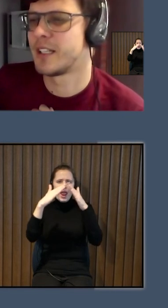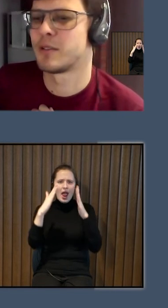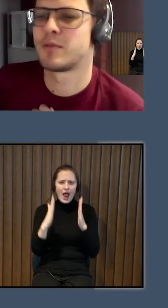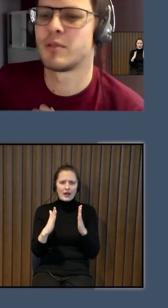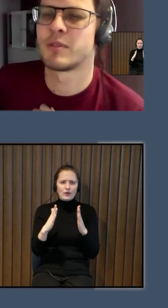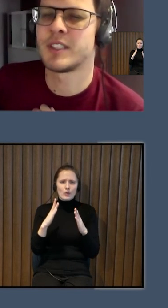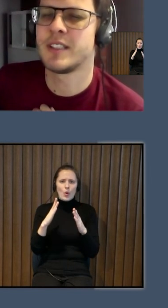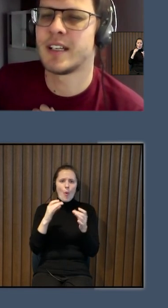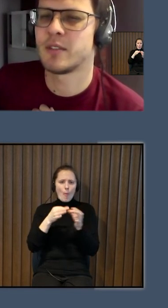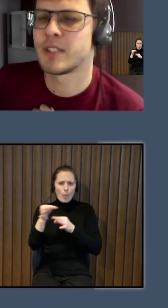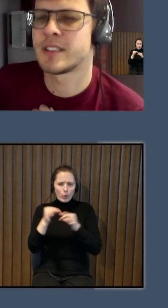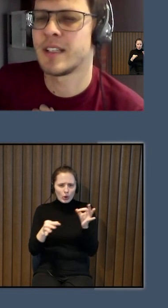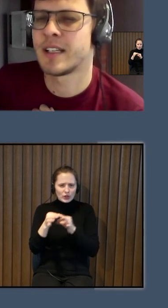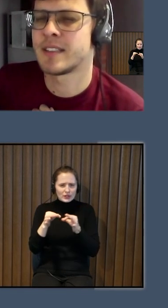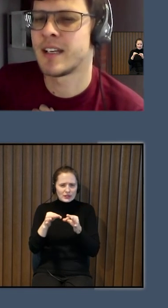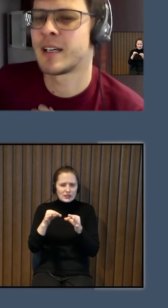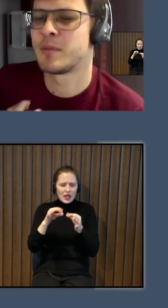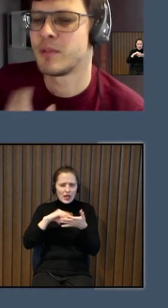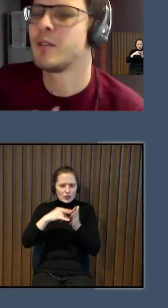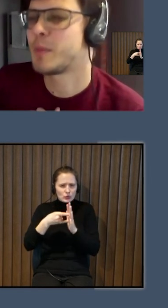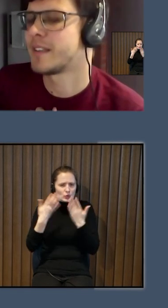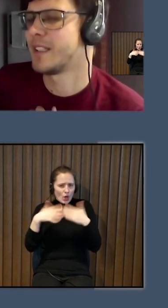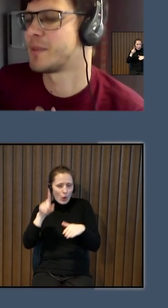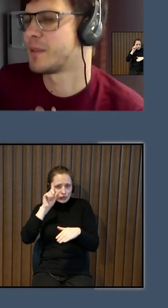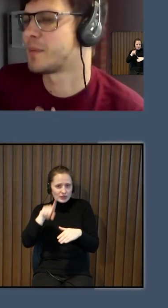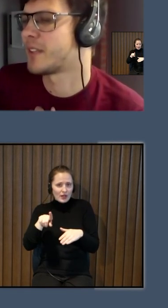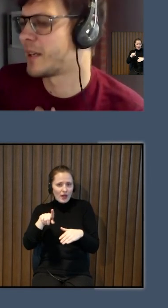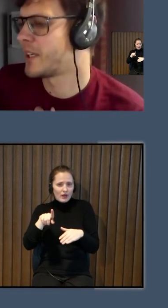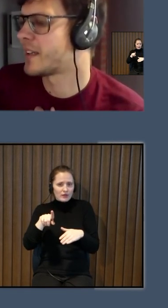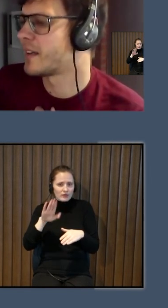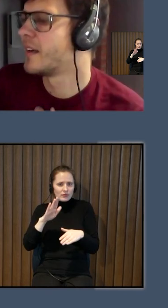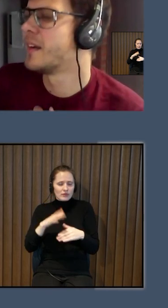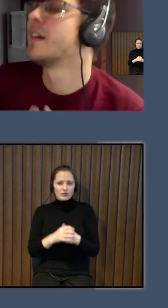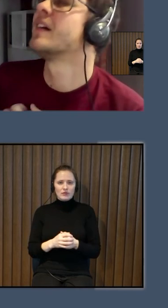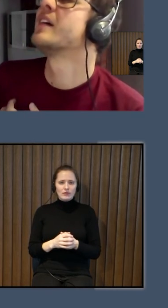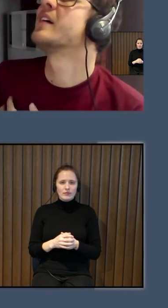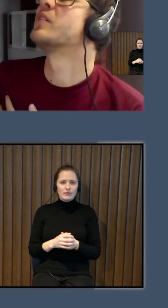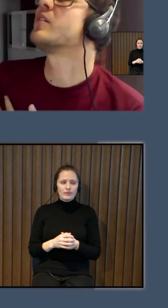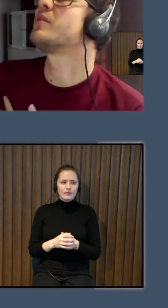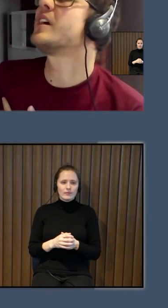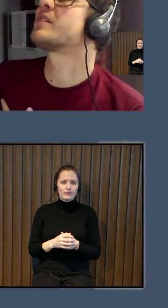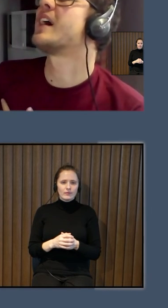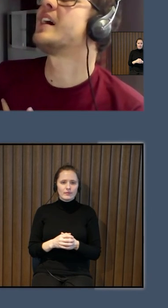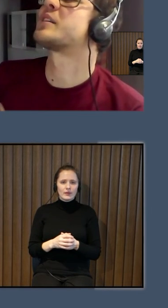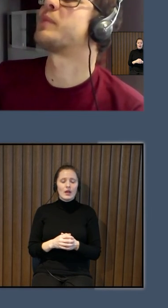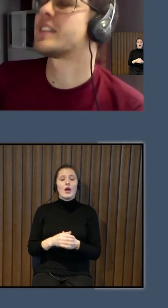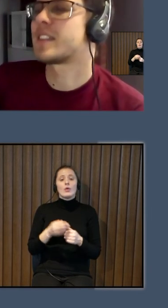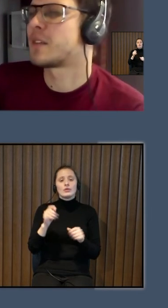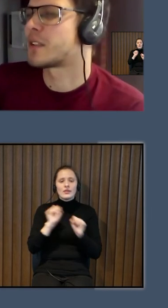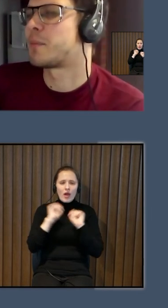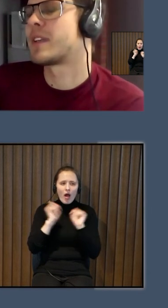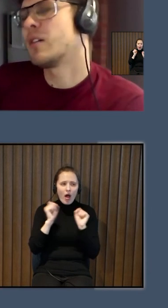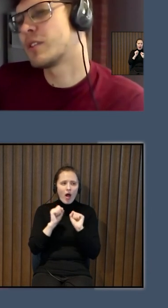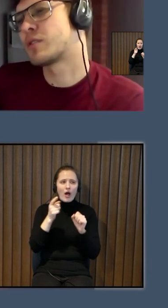projektējot, to jau zināja, un ja zināja, tā ir, nu, ļaunprātības savā mērā. Nu, ja, un tā ātri